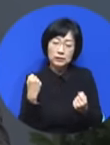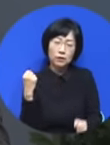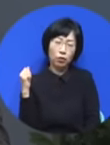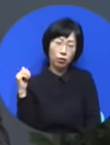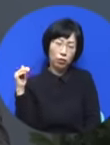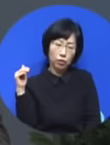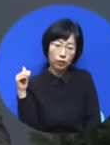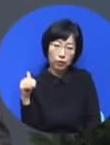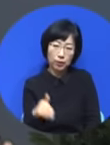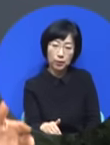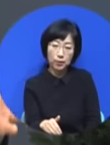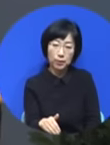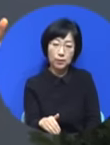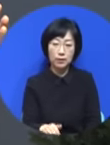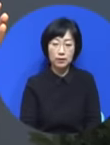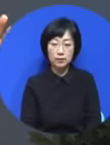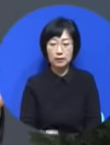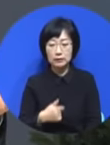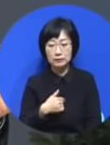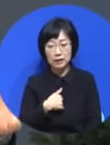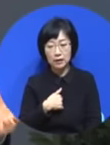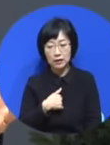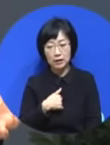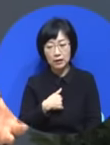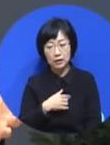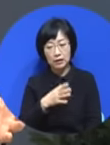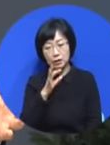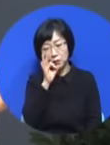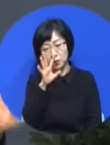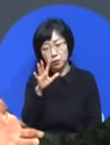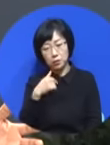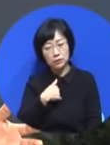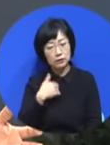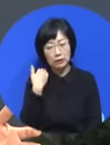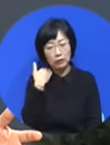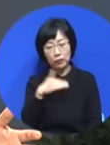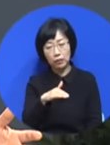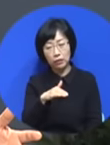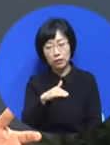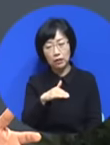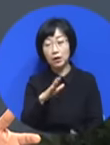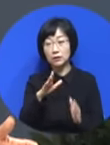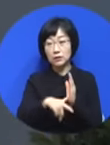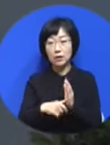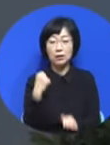그렇죠. 나는 할 수 없구나. 이렇게 깨달았을 때 가장 힘 빠진다니까요.